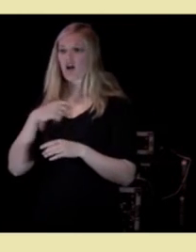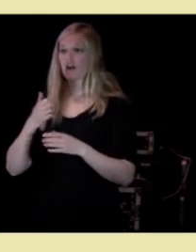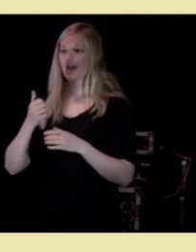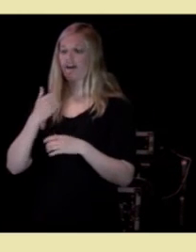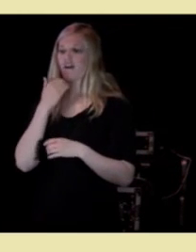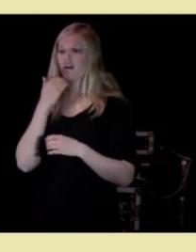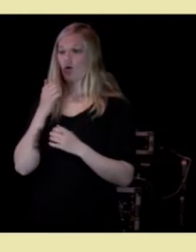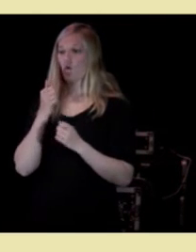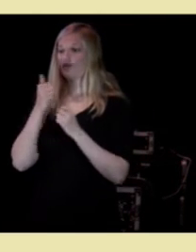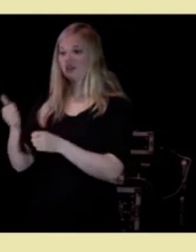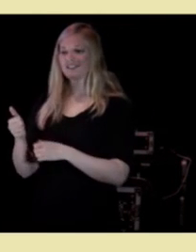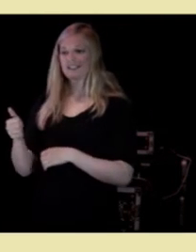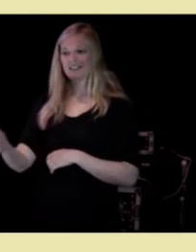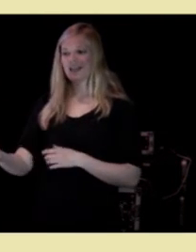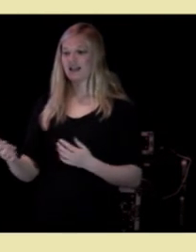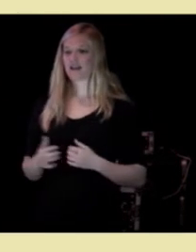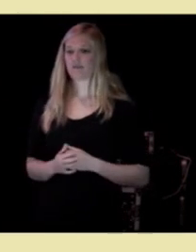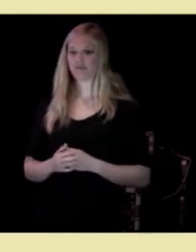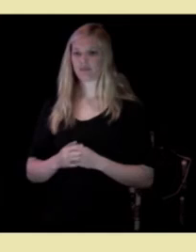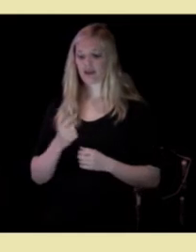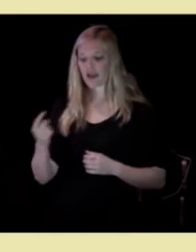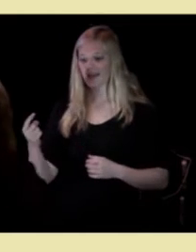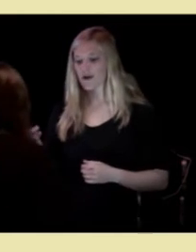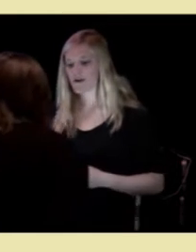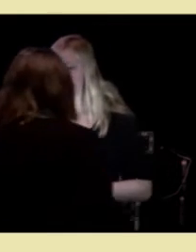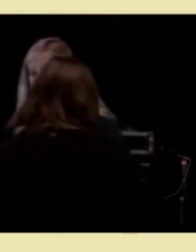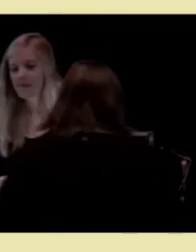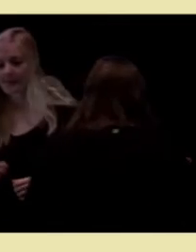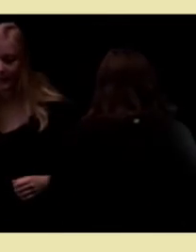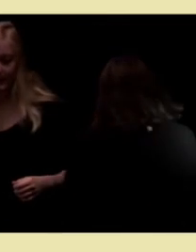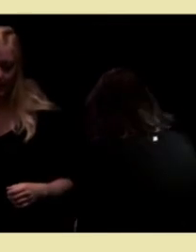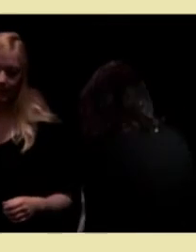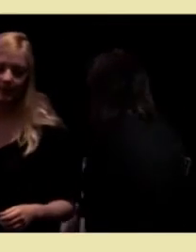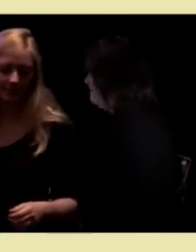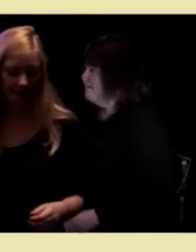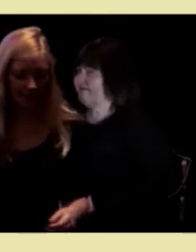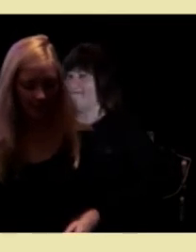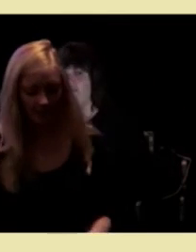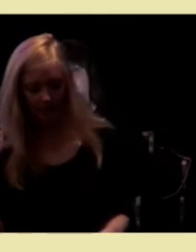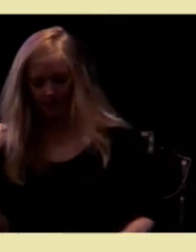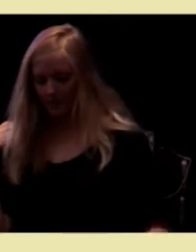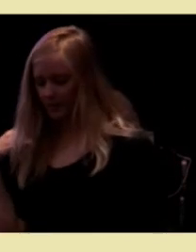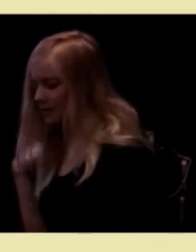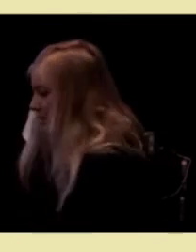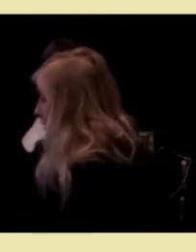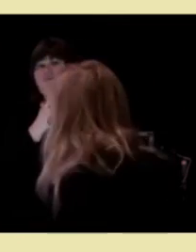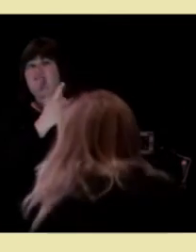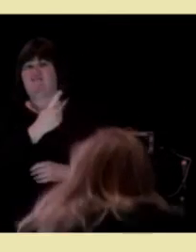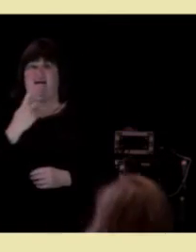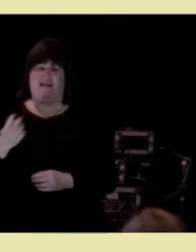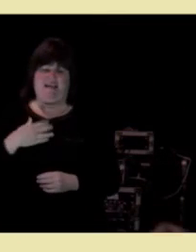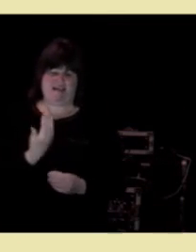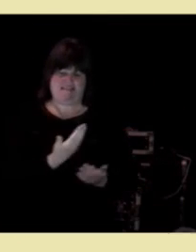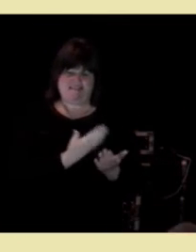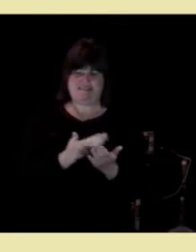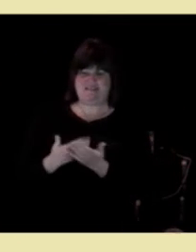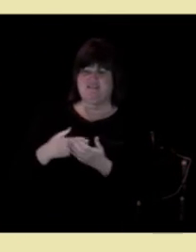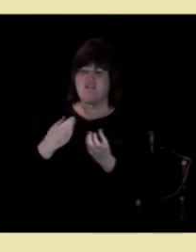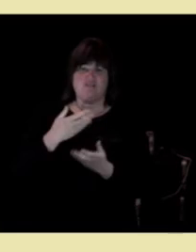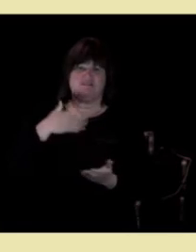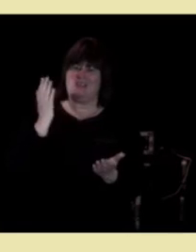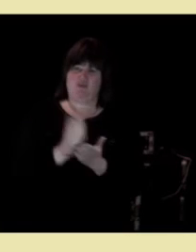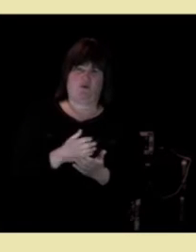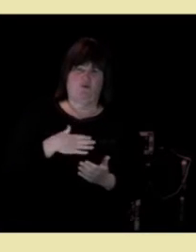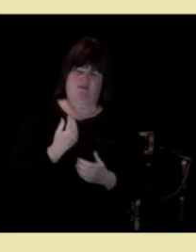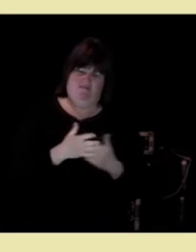Det er ikke nok at den enkelte tjenestyter leverer faglig gode tjenester. Det krever også en klar og